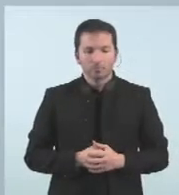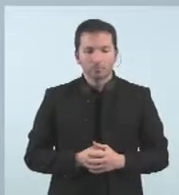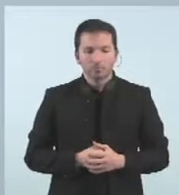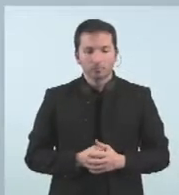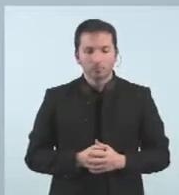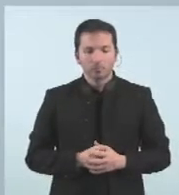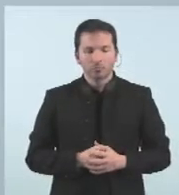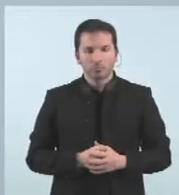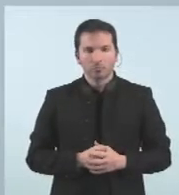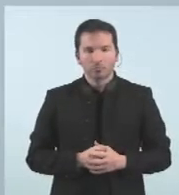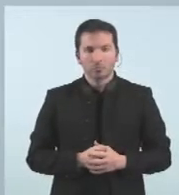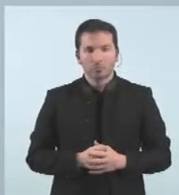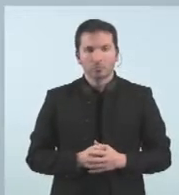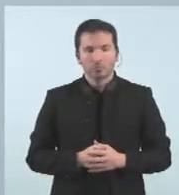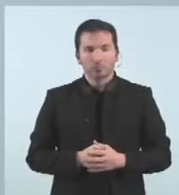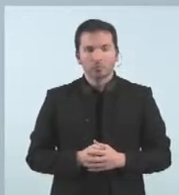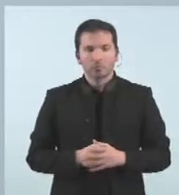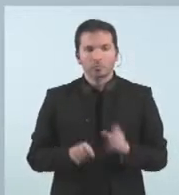Alguna pregunta més?